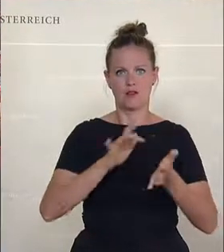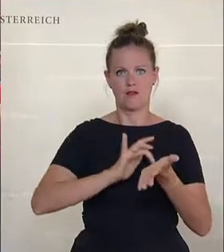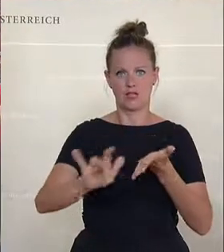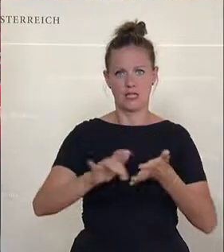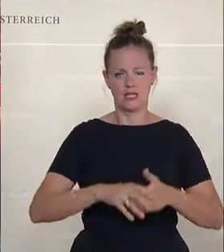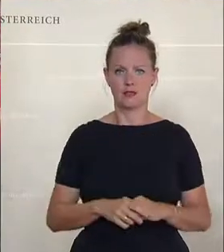Punkt. Und das